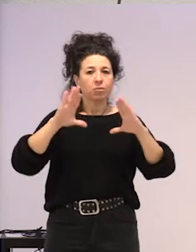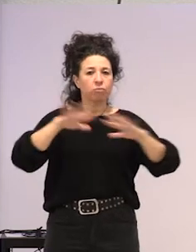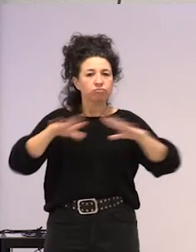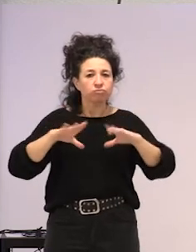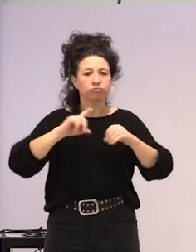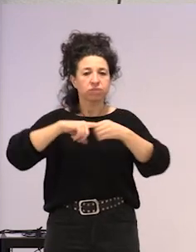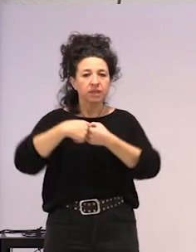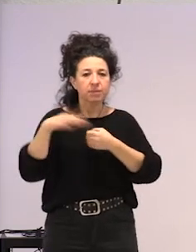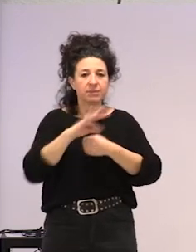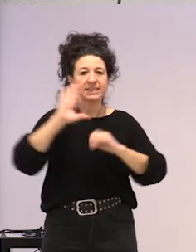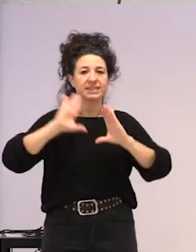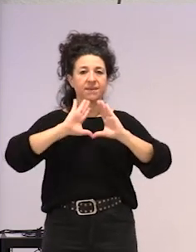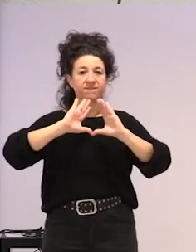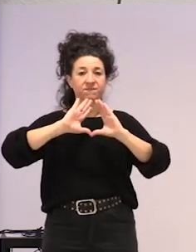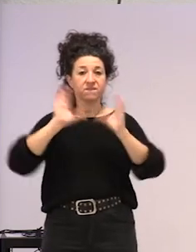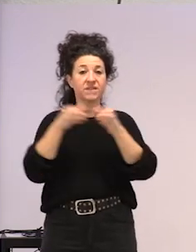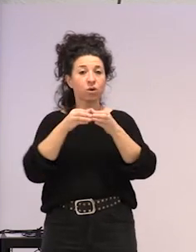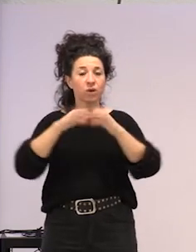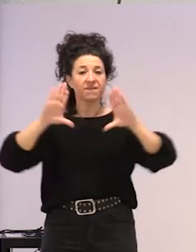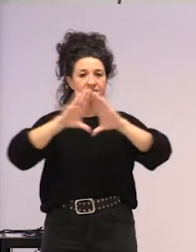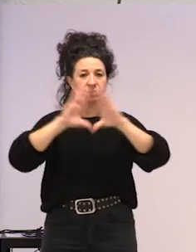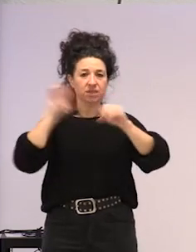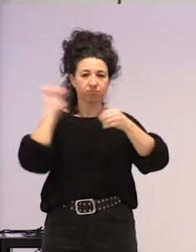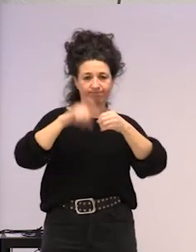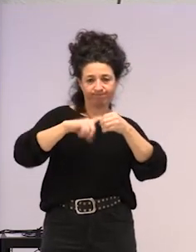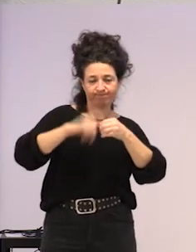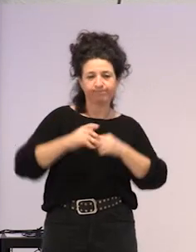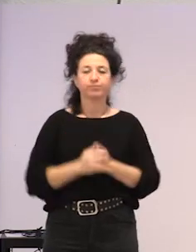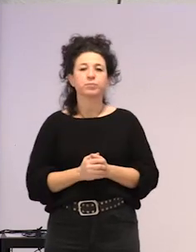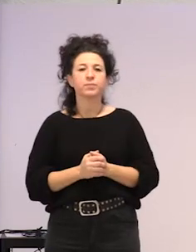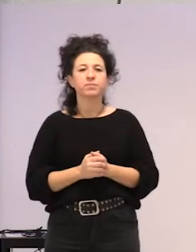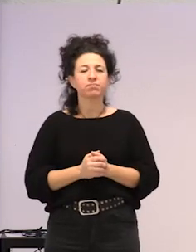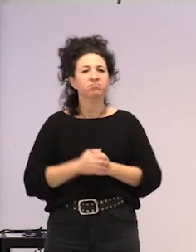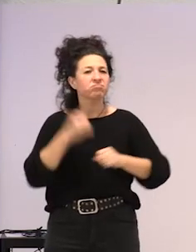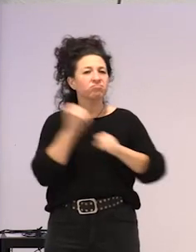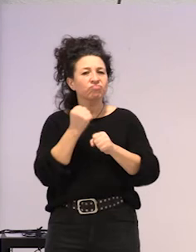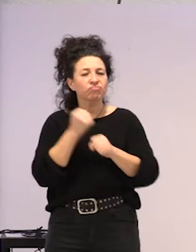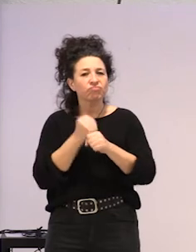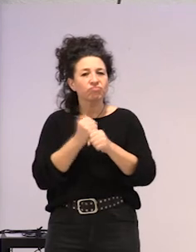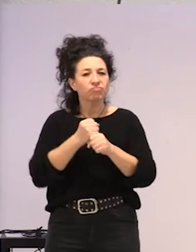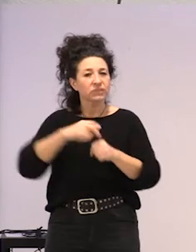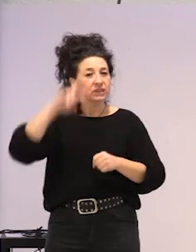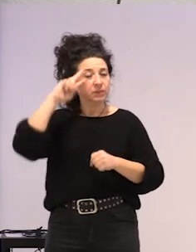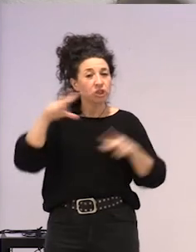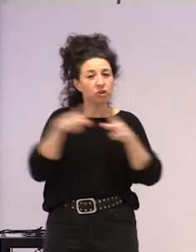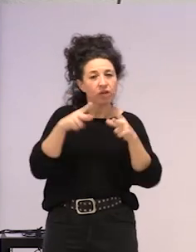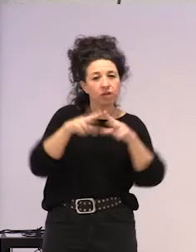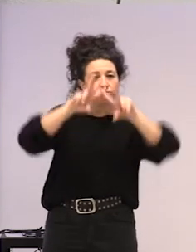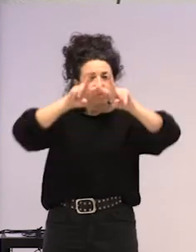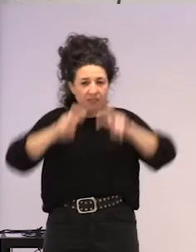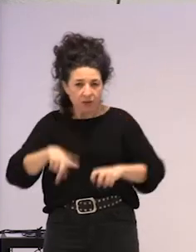naugusi Feministan da ere, deruean Eurfenistako horri da. Ogin didez, soziologoa eta izantzalea,